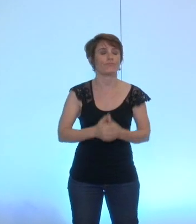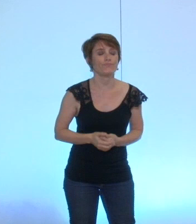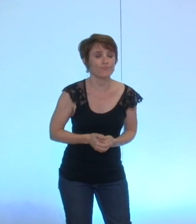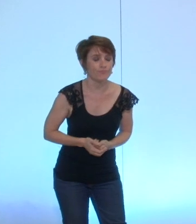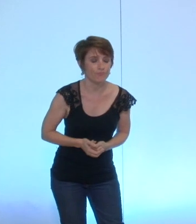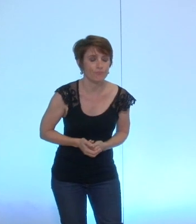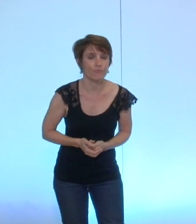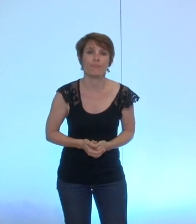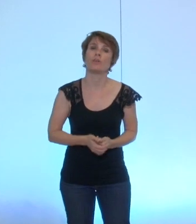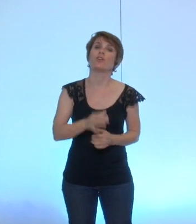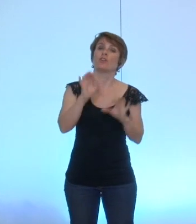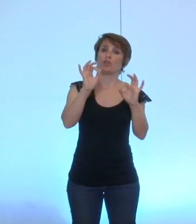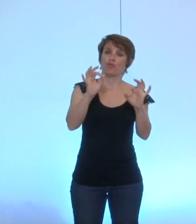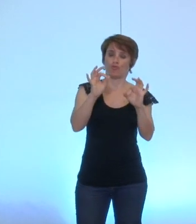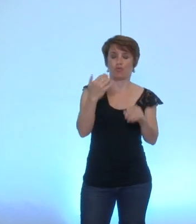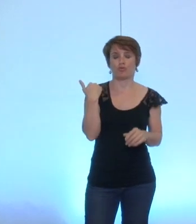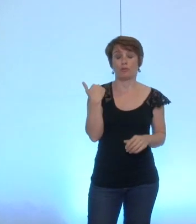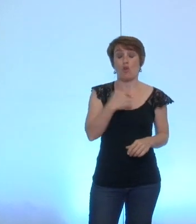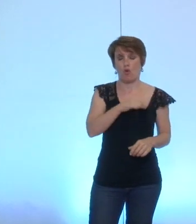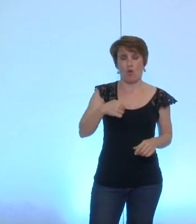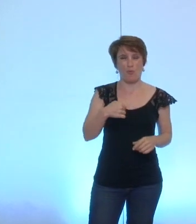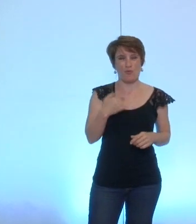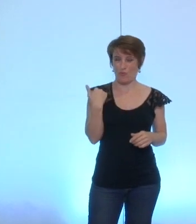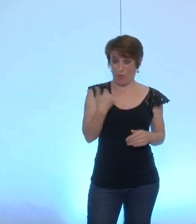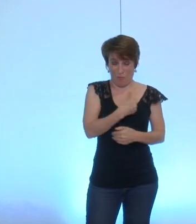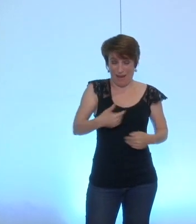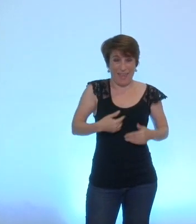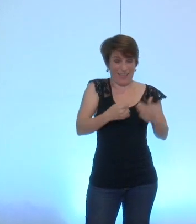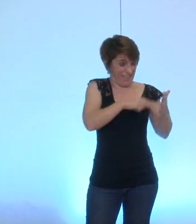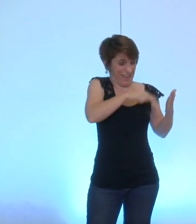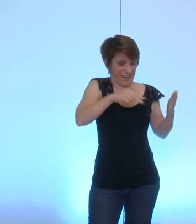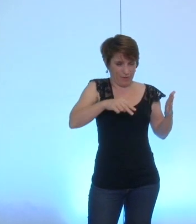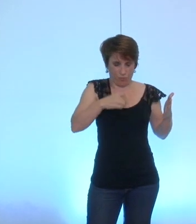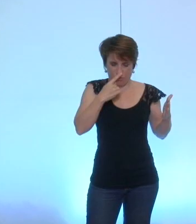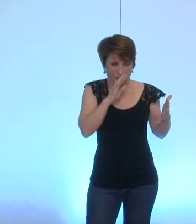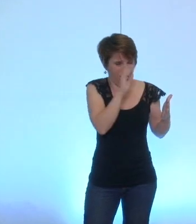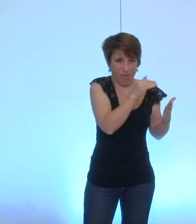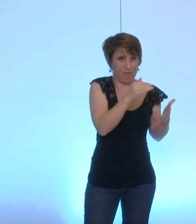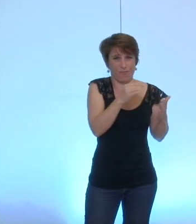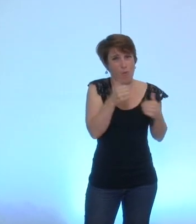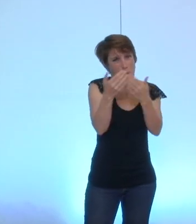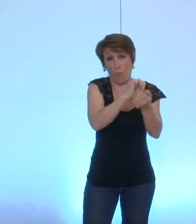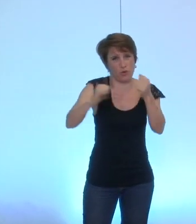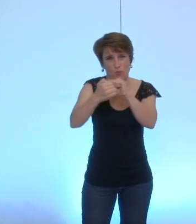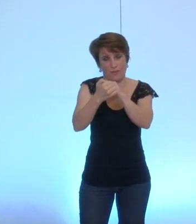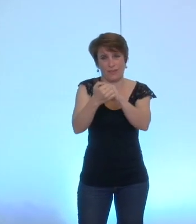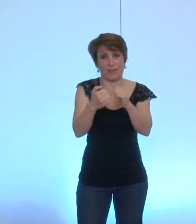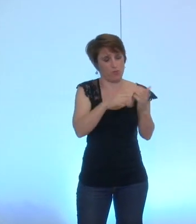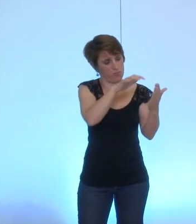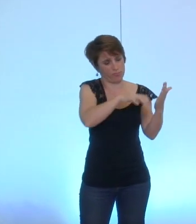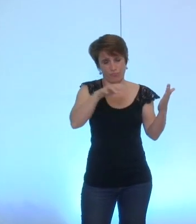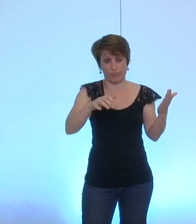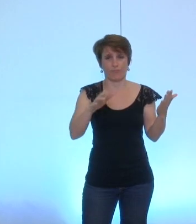nous avons souhaité au moment de la dernière relecture et qui n'a pas été intégrée c'est simplement pour préciser